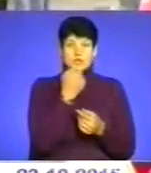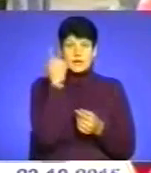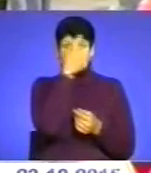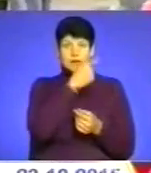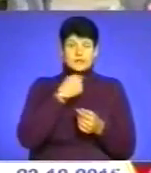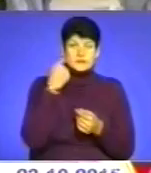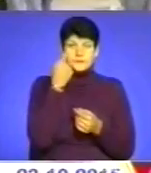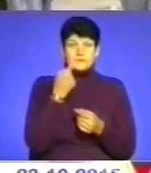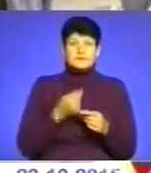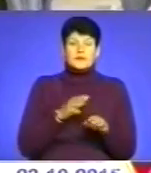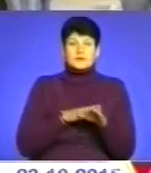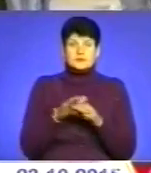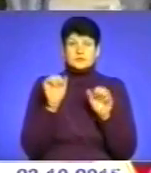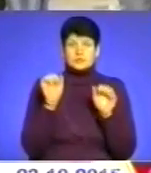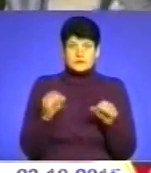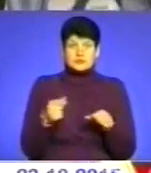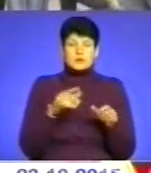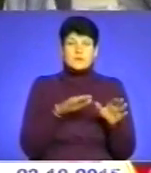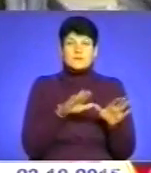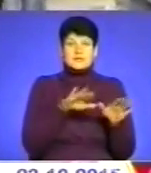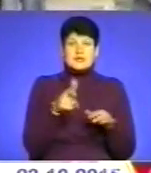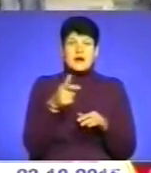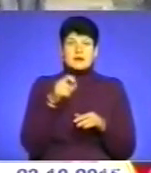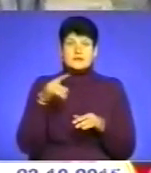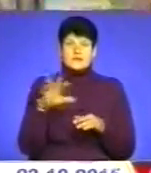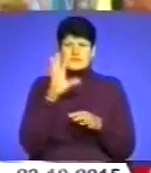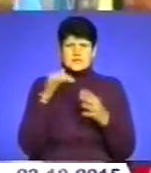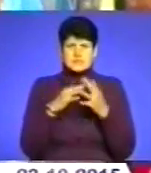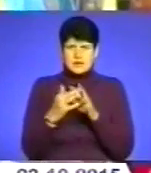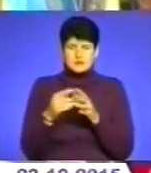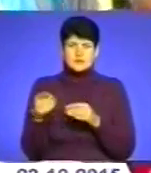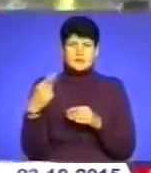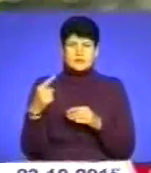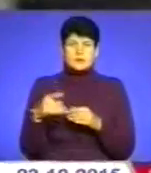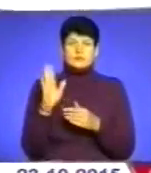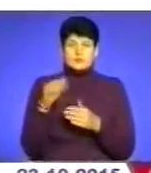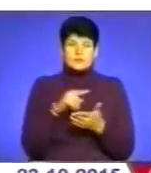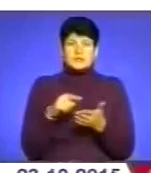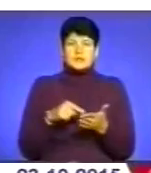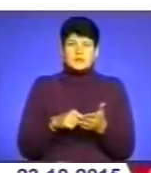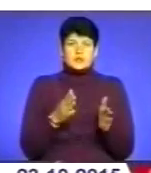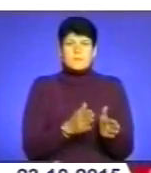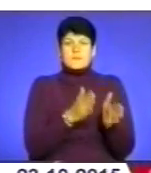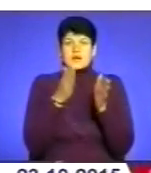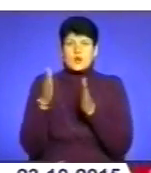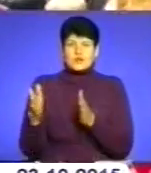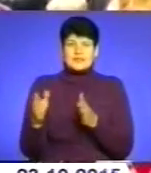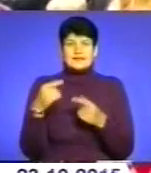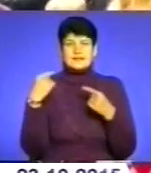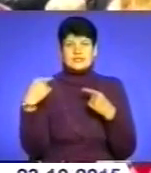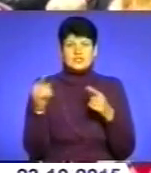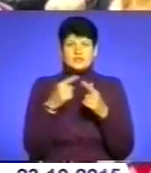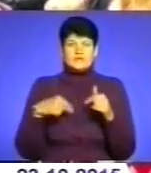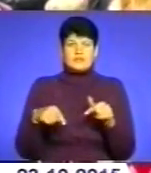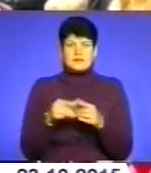Цілком можливо, що після того, як газифікують всі села на Тернопільщині, постане питання, щоб переходити на альтернативні